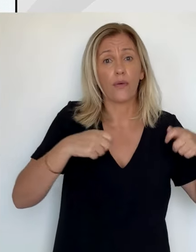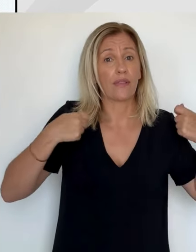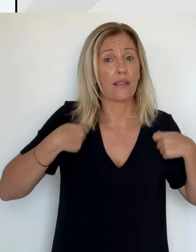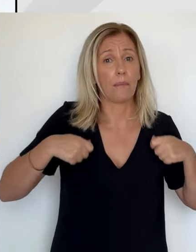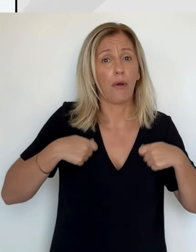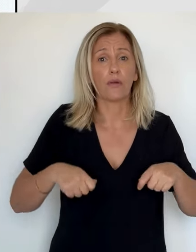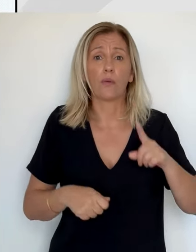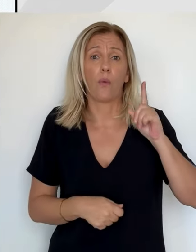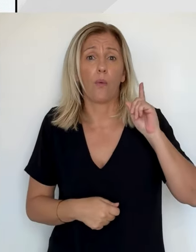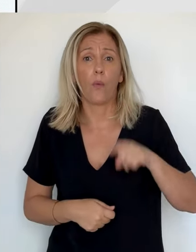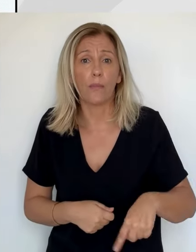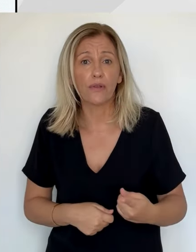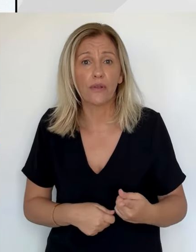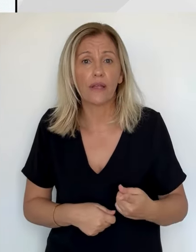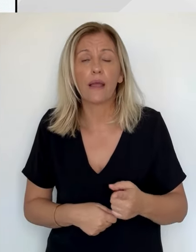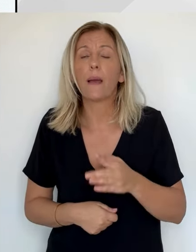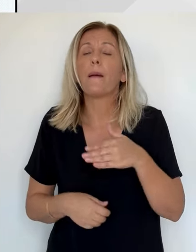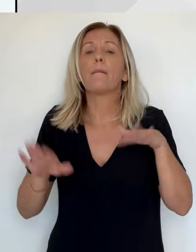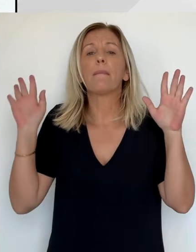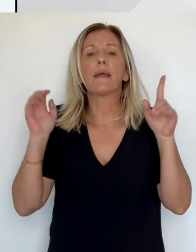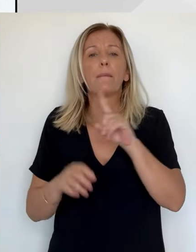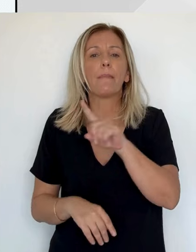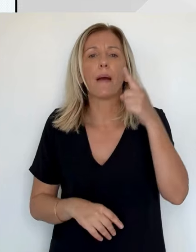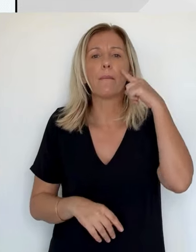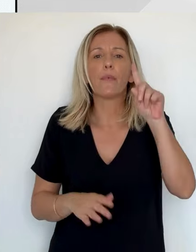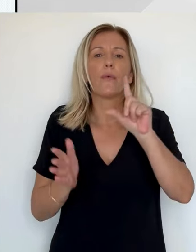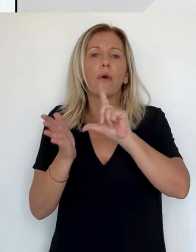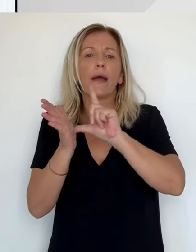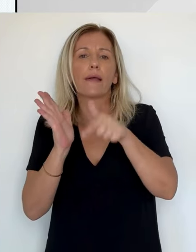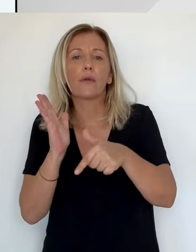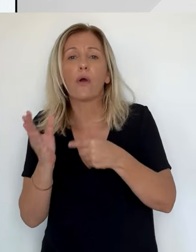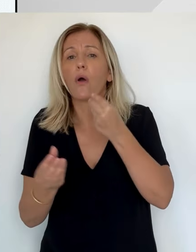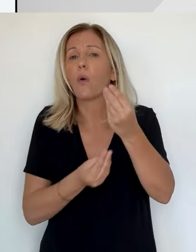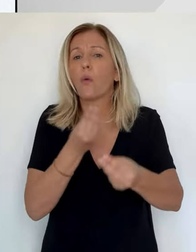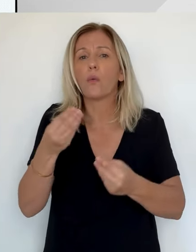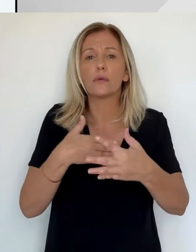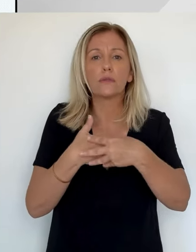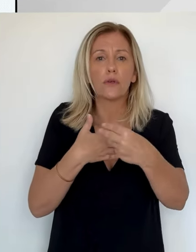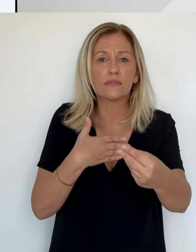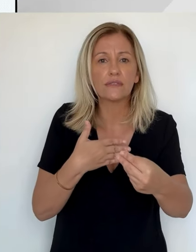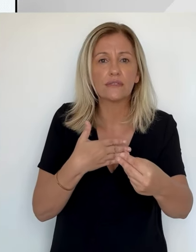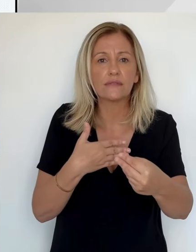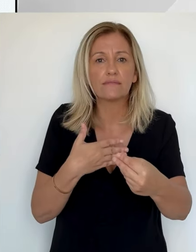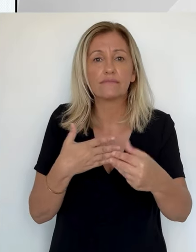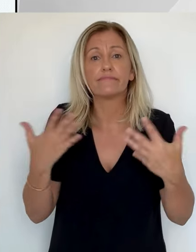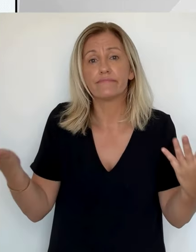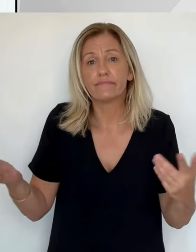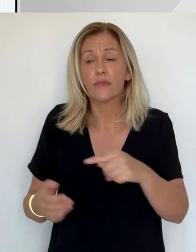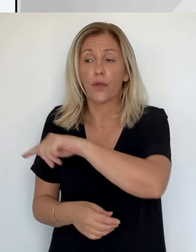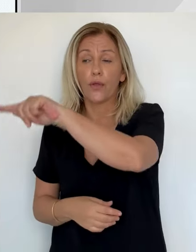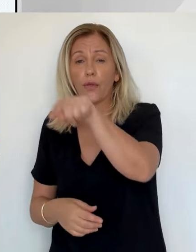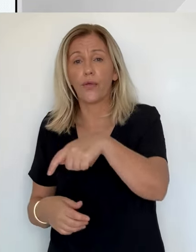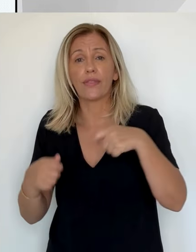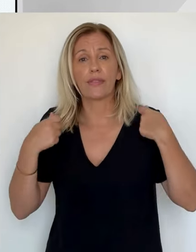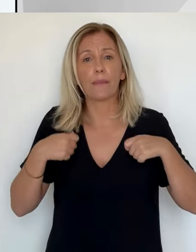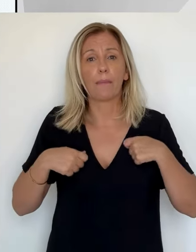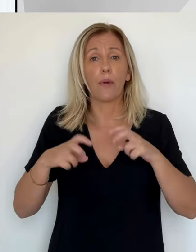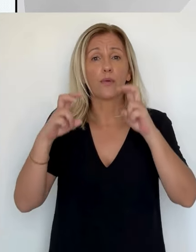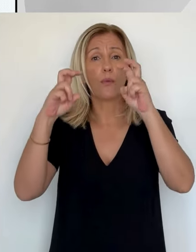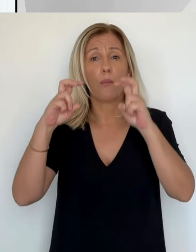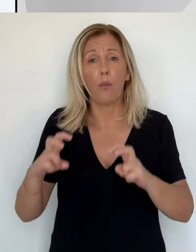besoin de boucler un budget, donc ils font attention à leurs dépenses. Et autant le logement est une dépense comme le transport est une dépense obligatoire,